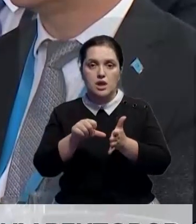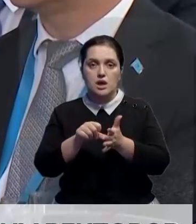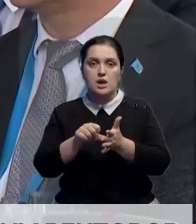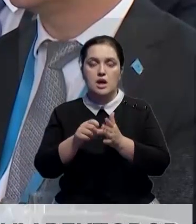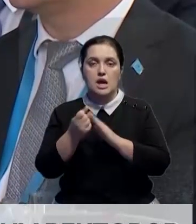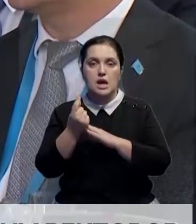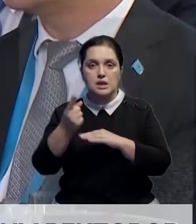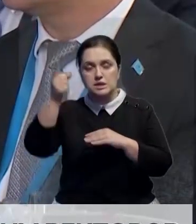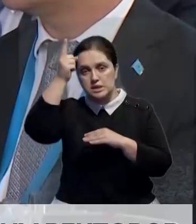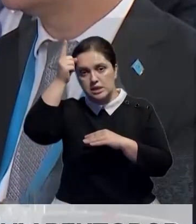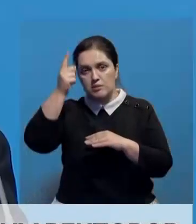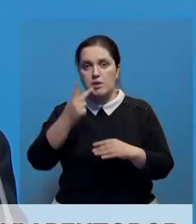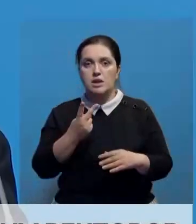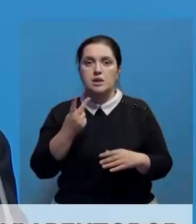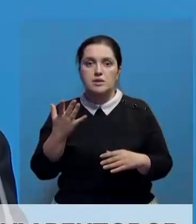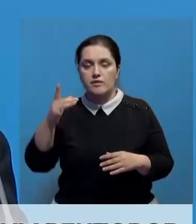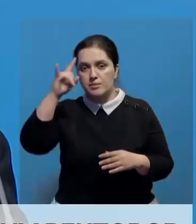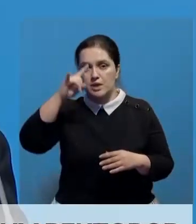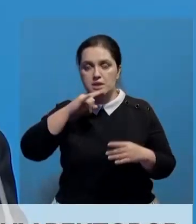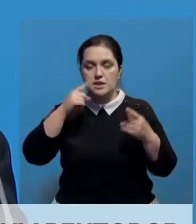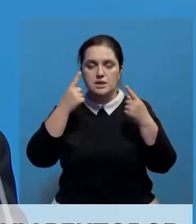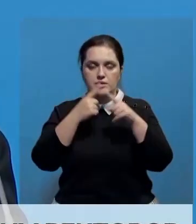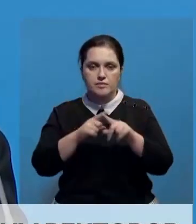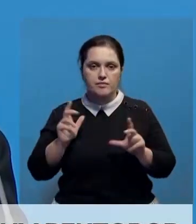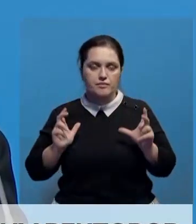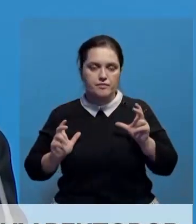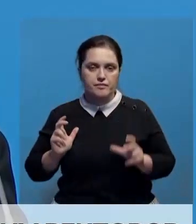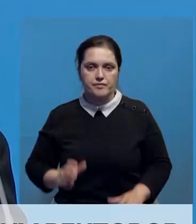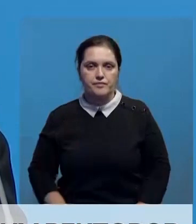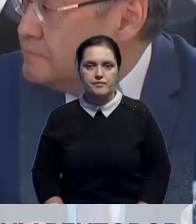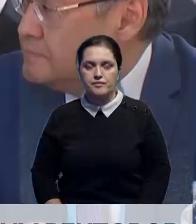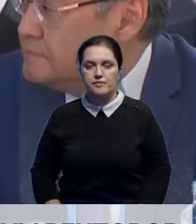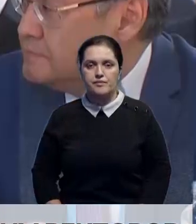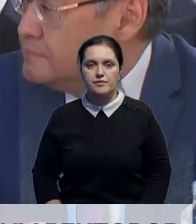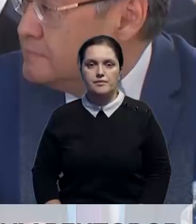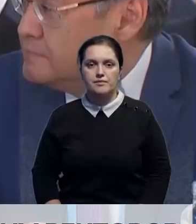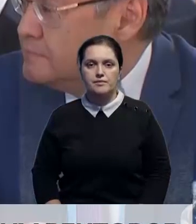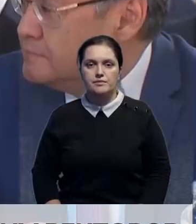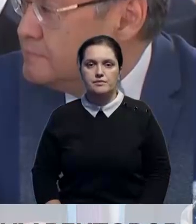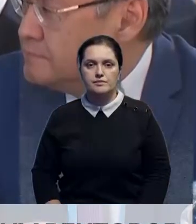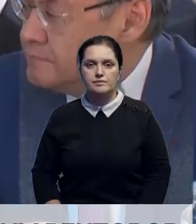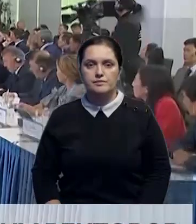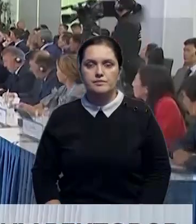участие представители 11 германских и 25 казахстанских технических университетов.